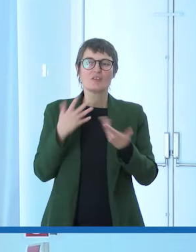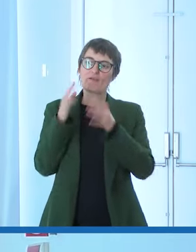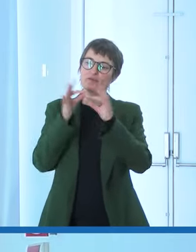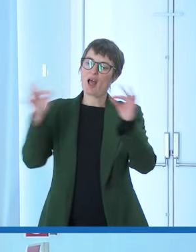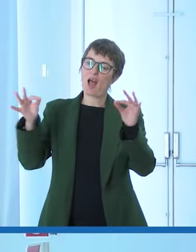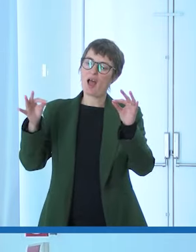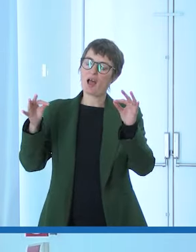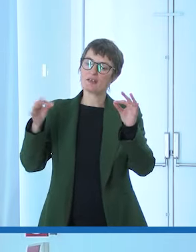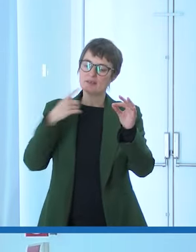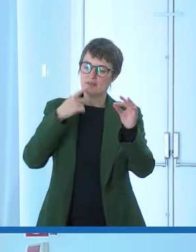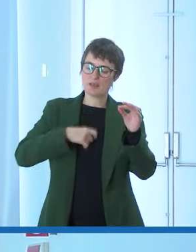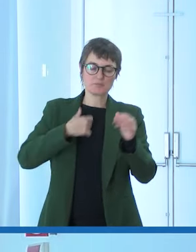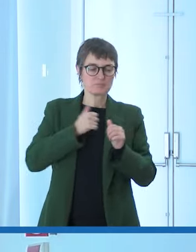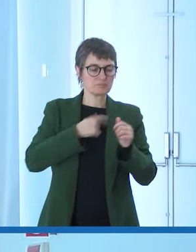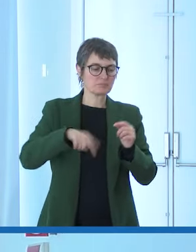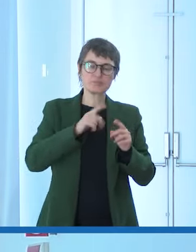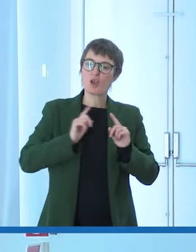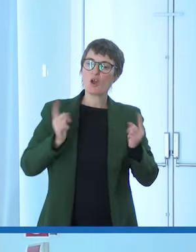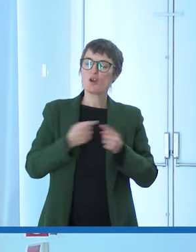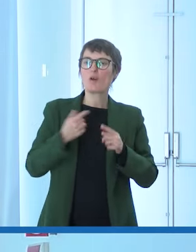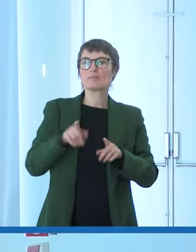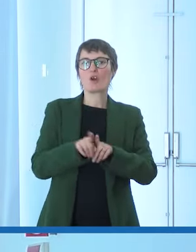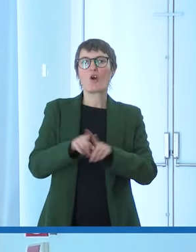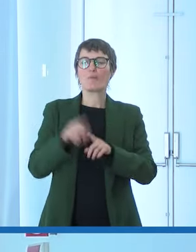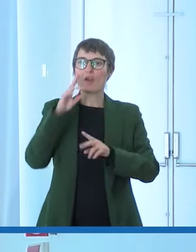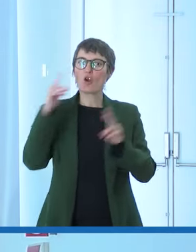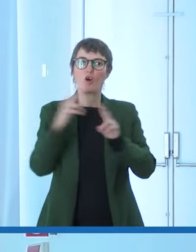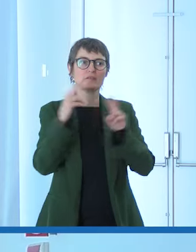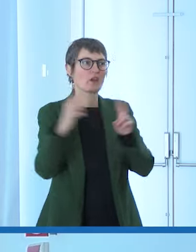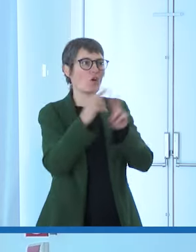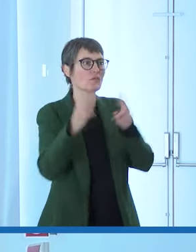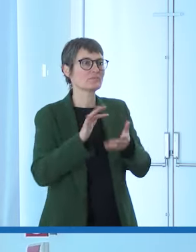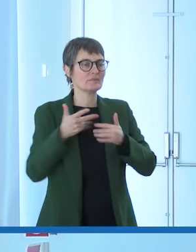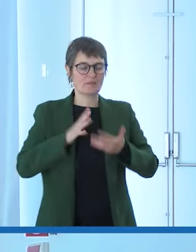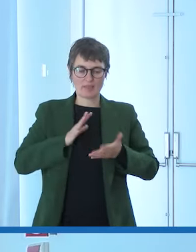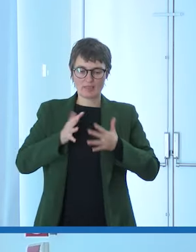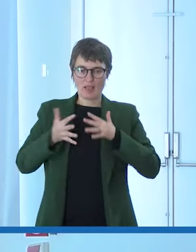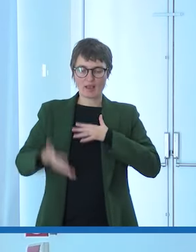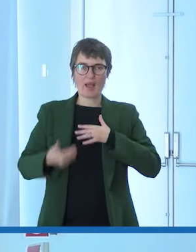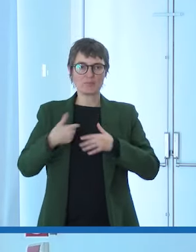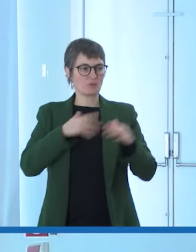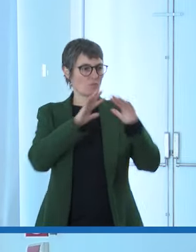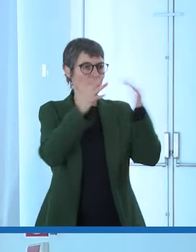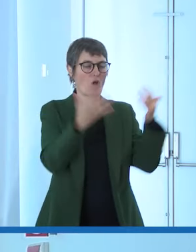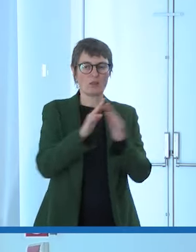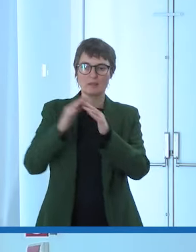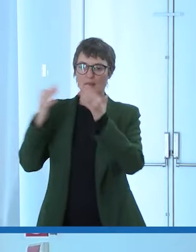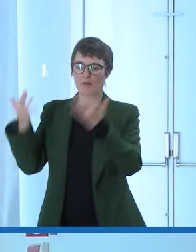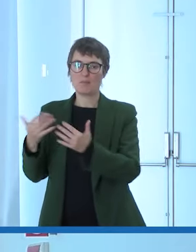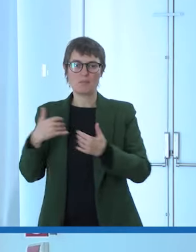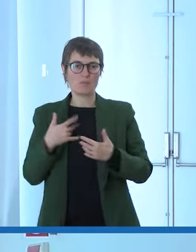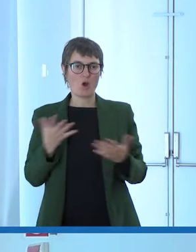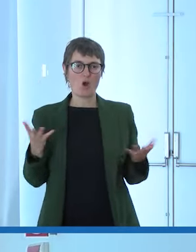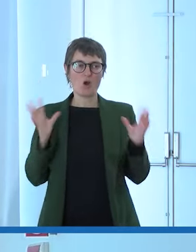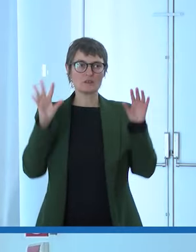incontrare questi due mondi ed esserne parte per me è vita che scorre mi hanno insegnato a respirare quando